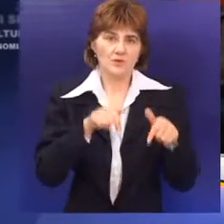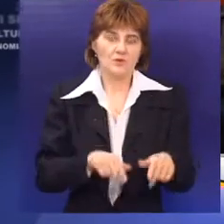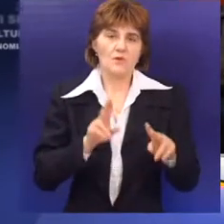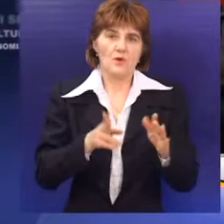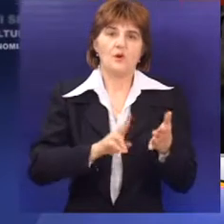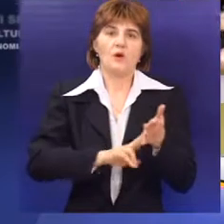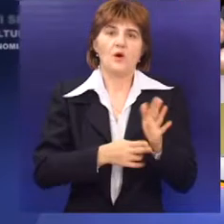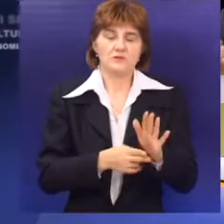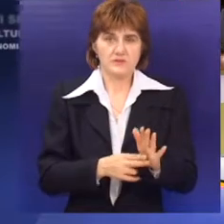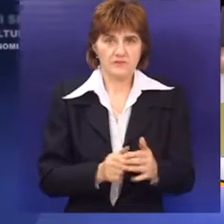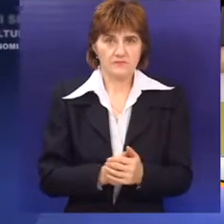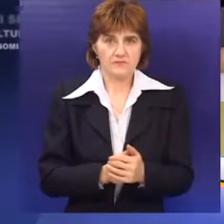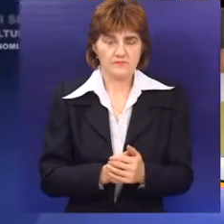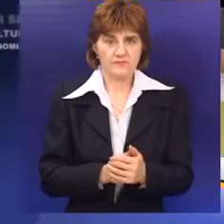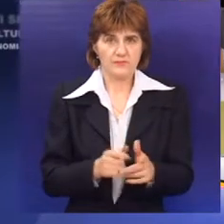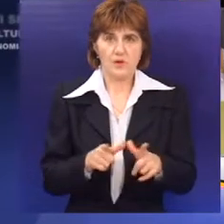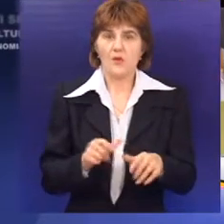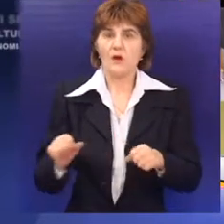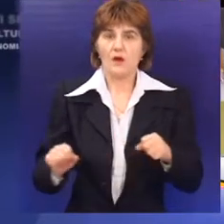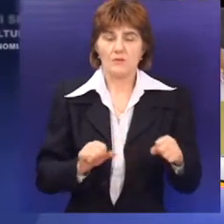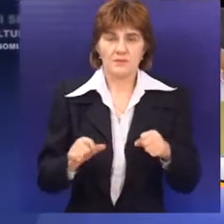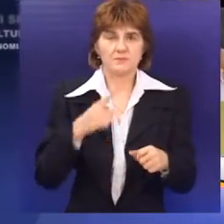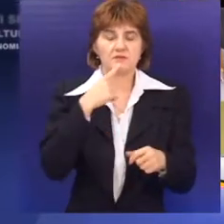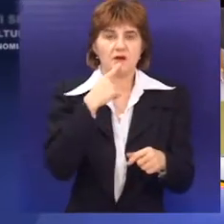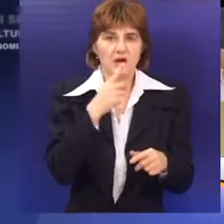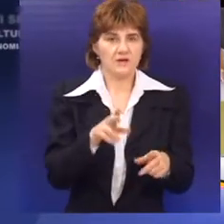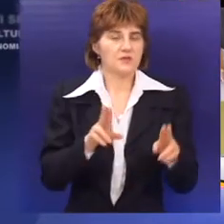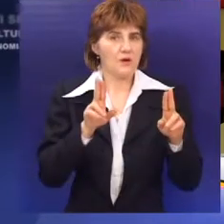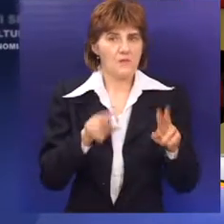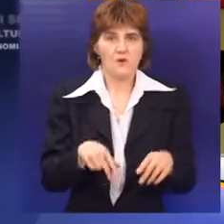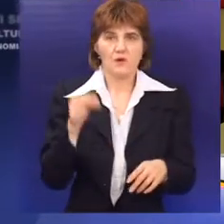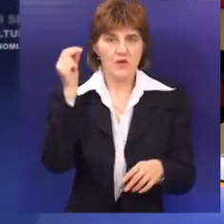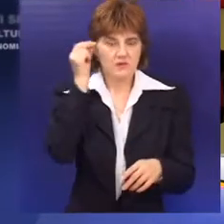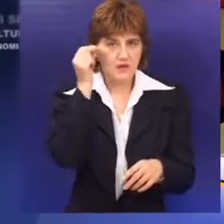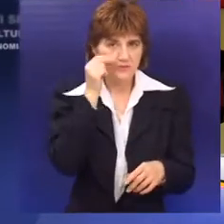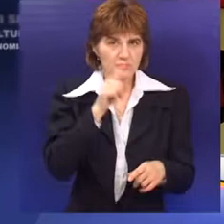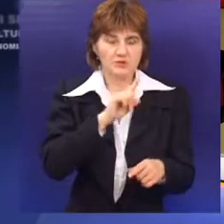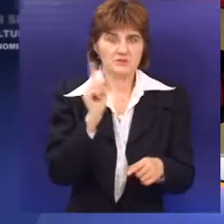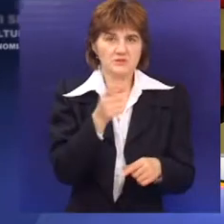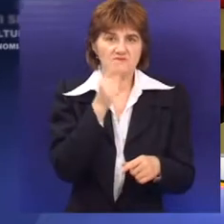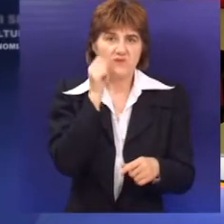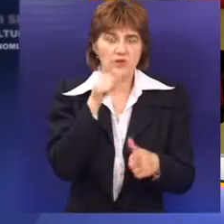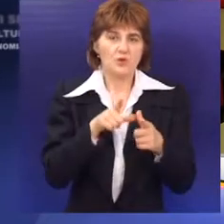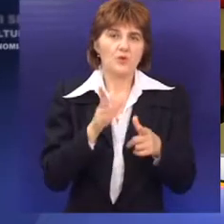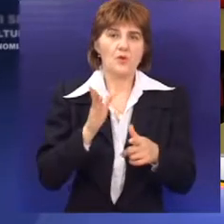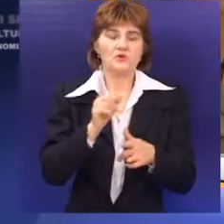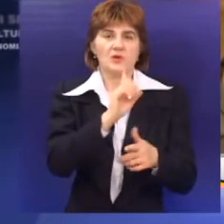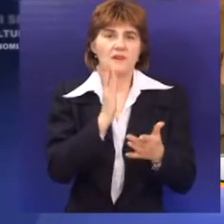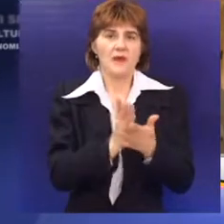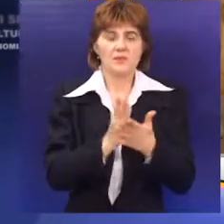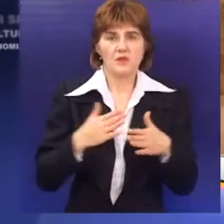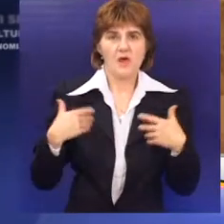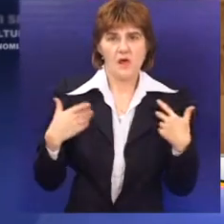se predmet ocenjuje. U Gradskoj upravi kažu da je bitno da se režim učenja jezika sredine promeni i da se subotičani u budućnosti ne